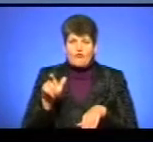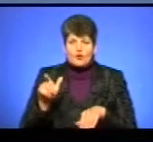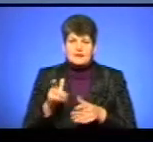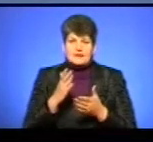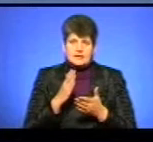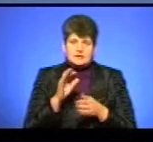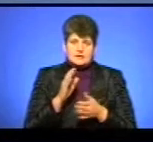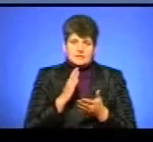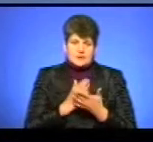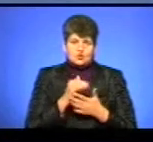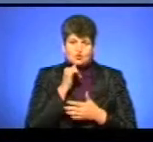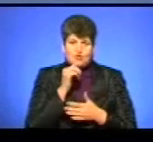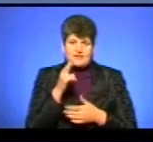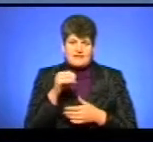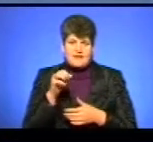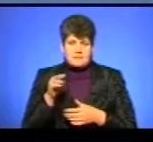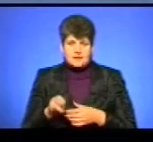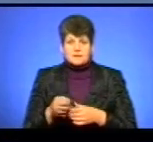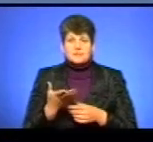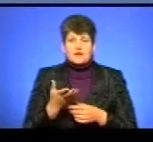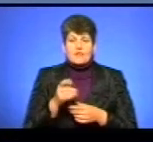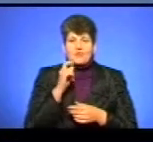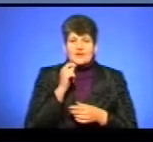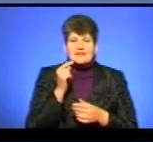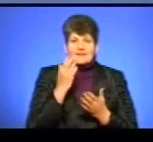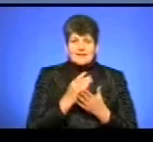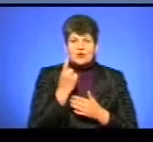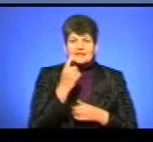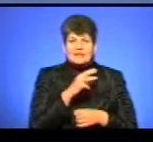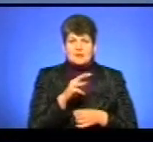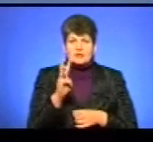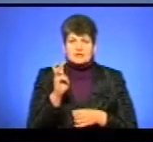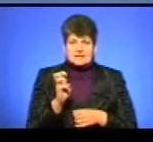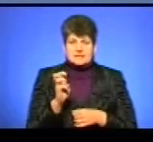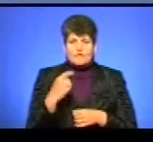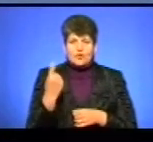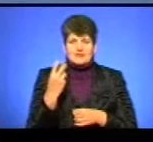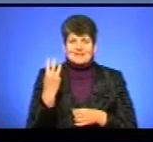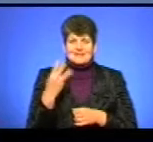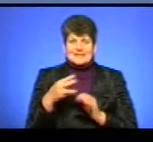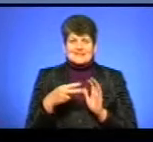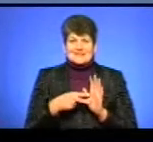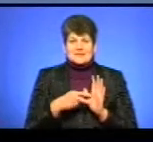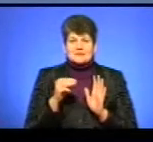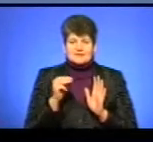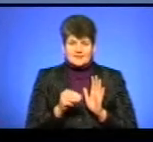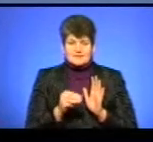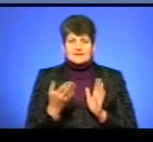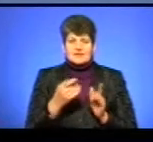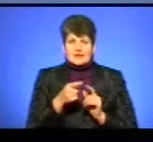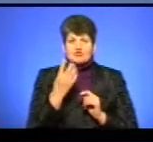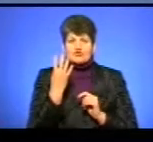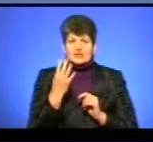патологію. В Україні таких пацієнтів є мільйон 300, в області – 37 тисяч хворих. З яких